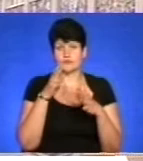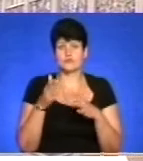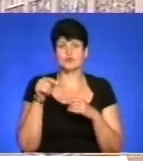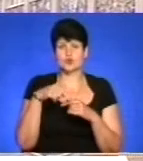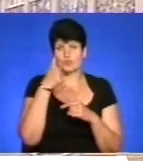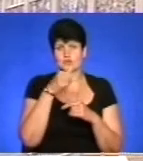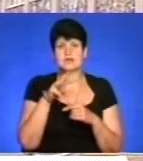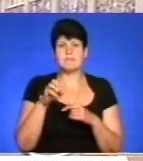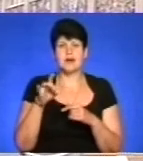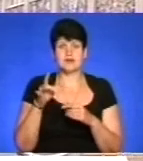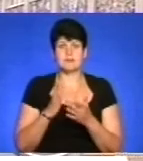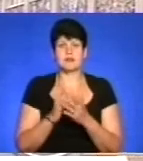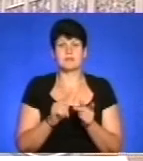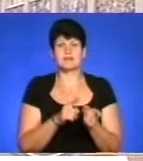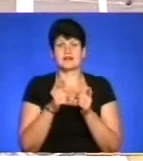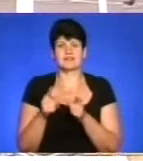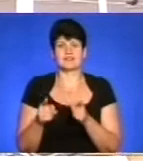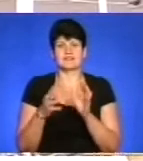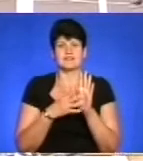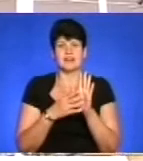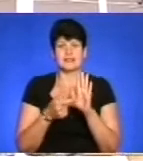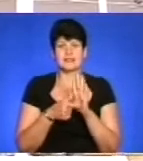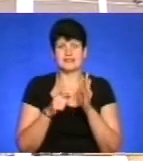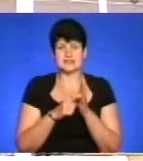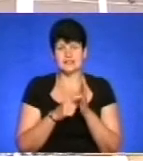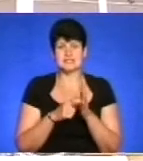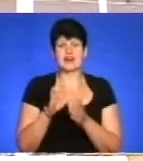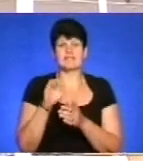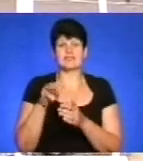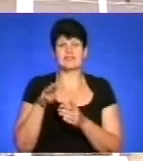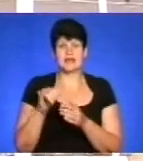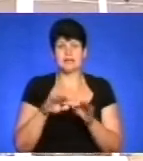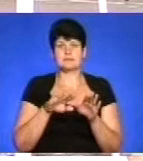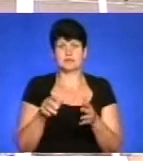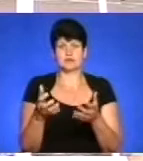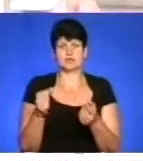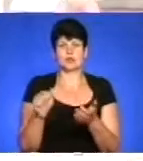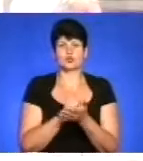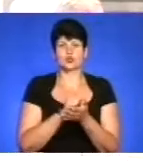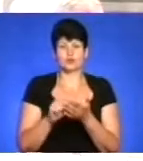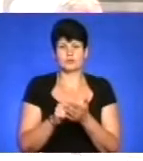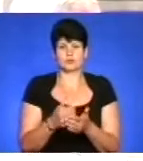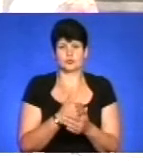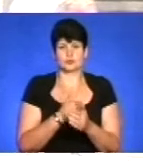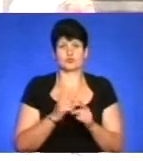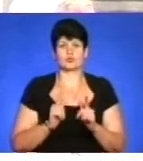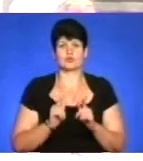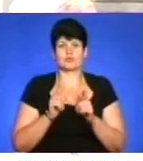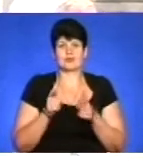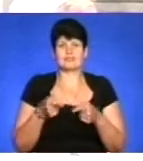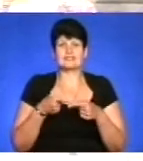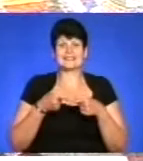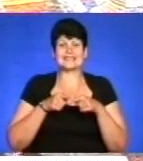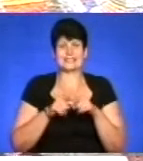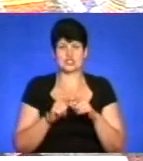мала піти у 9 клас, а Віталик після отримання документа про базову середню освіту збирався вступати до технічного